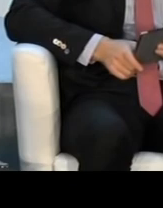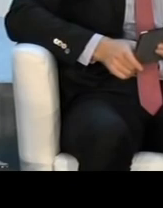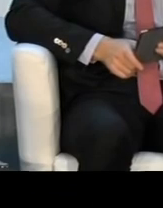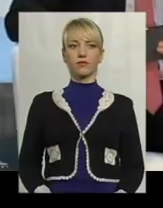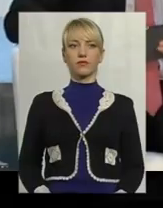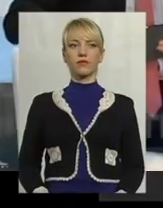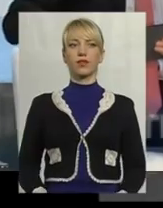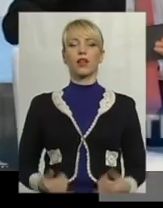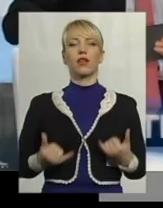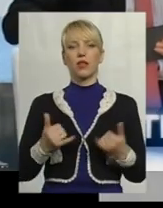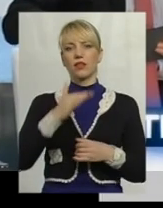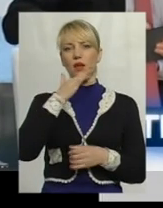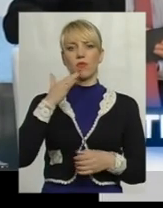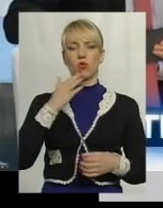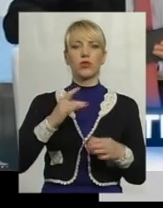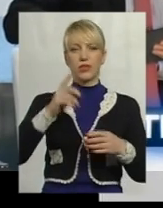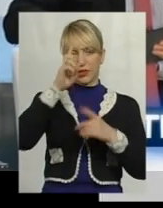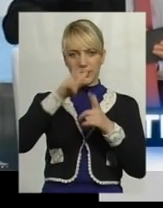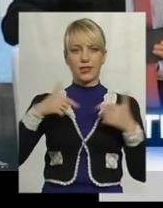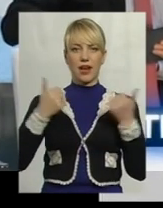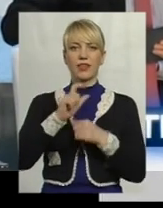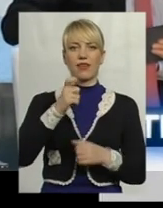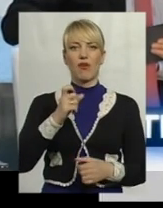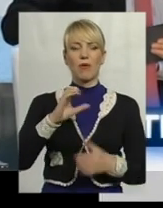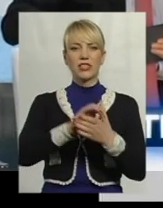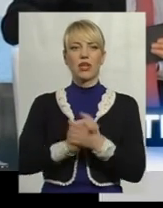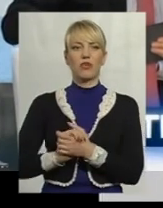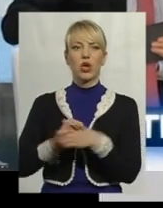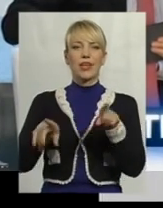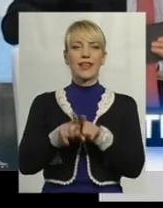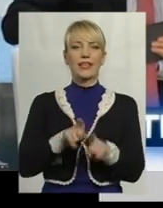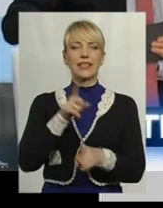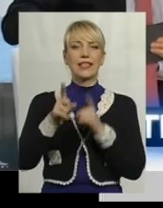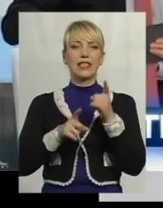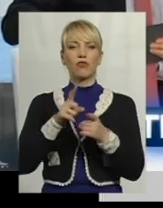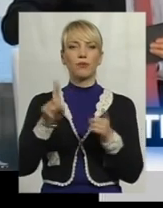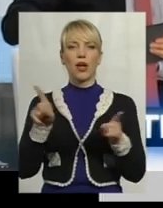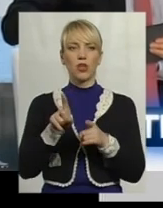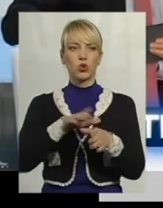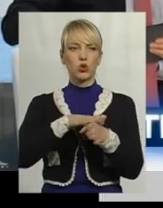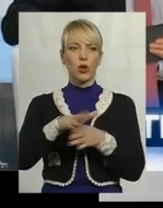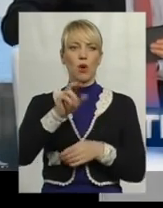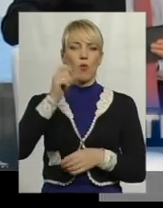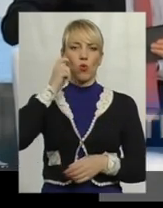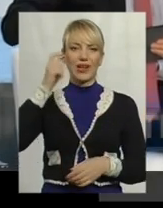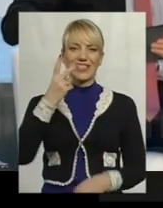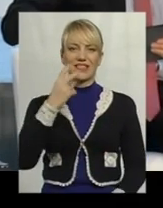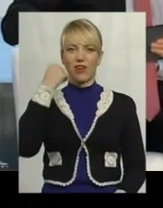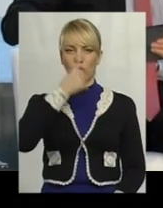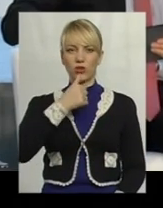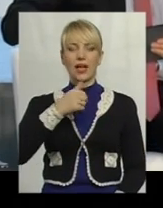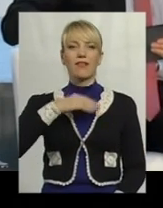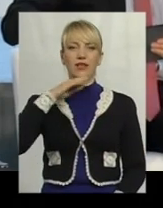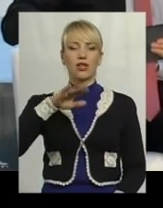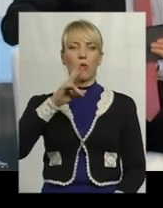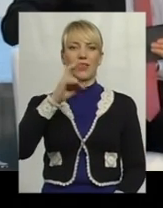Для многих країн Європейського Союзу таких реформ, які осуществили в Україні за два роки, хватило бы, наверное,